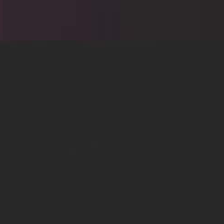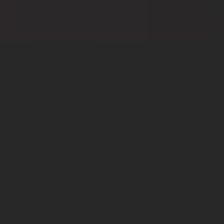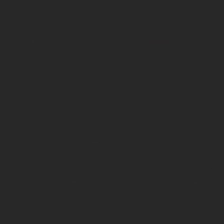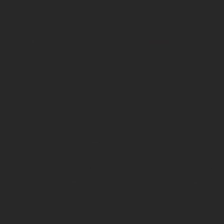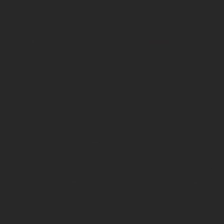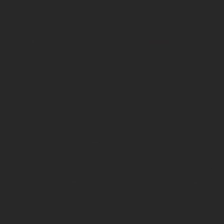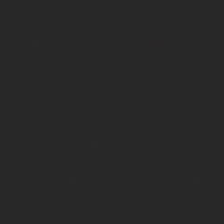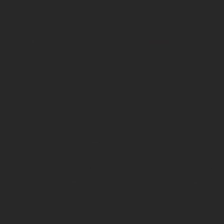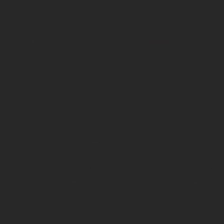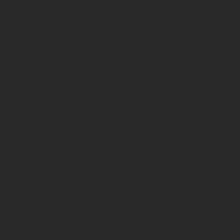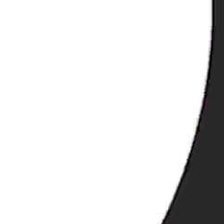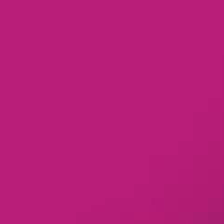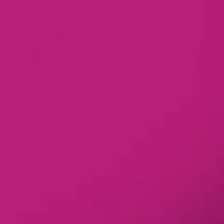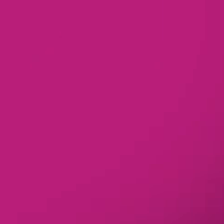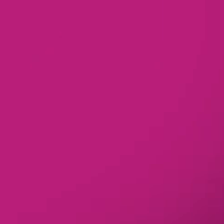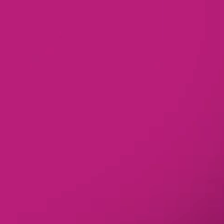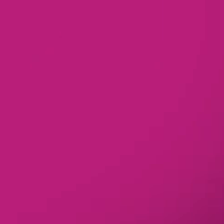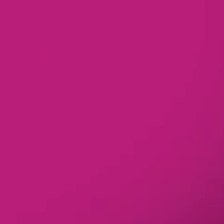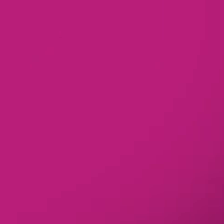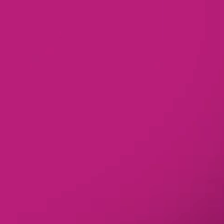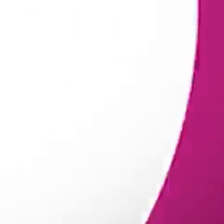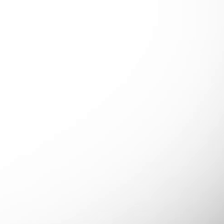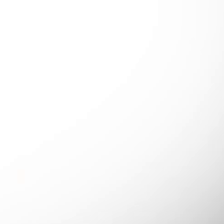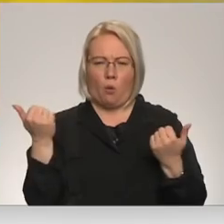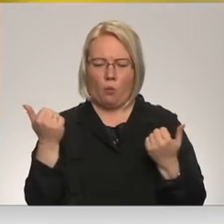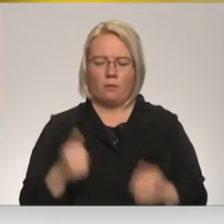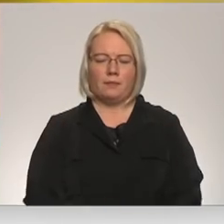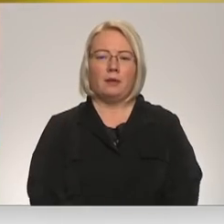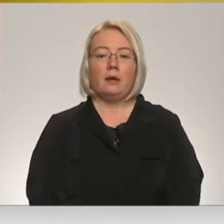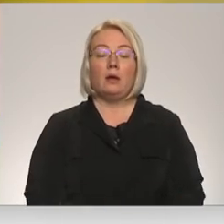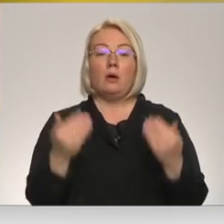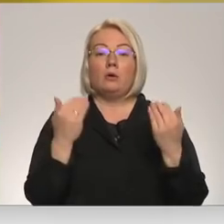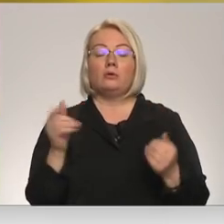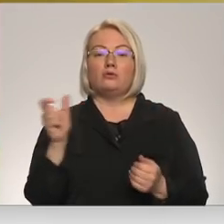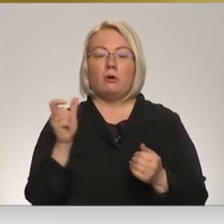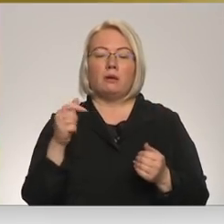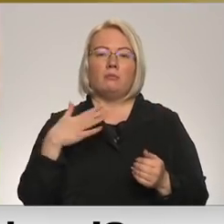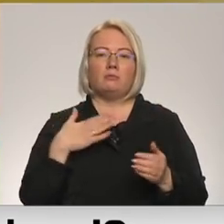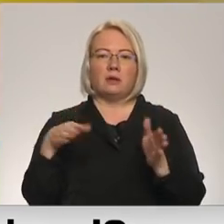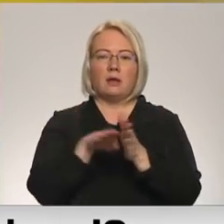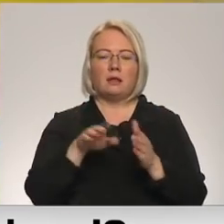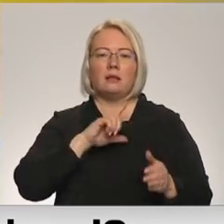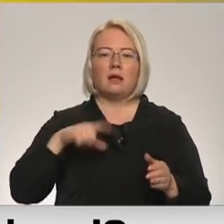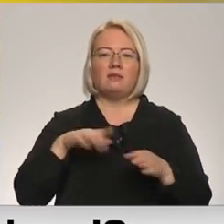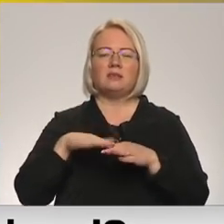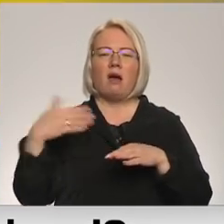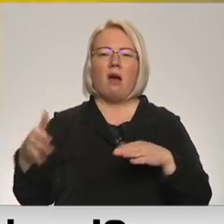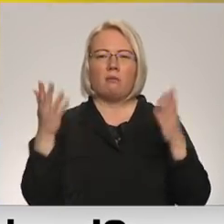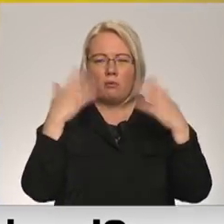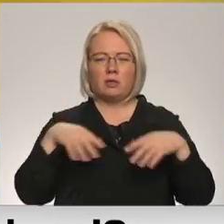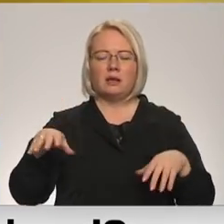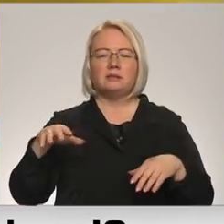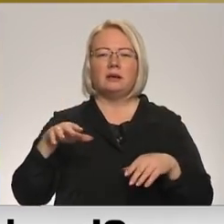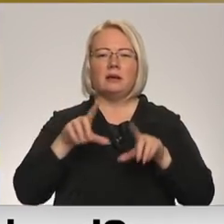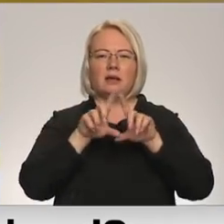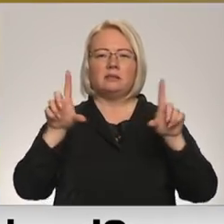Re! Viss ēters ir te! Šobrīd mums studijā ir pievienojies Latvijas Āripolitikas institūdu direktori vietnieks